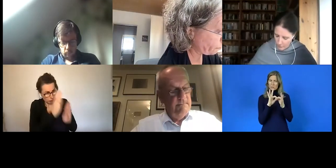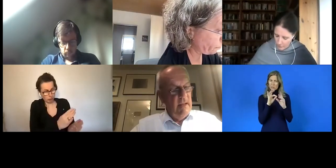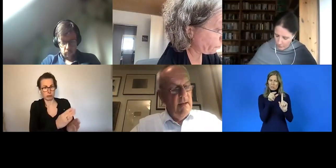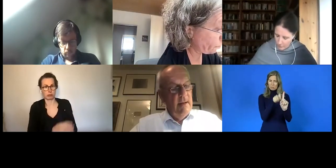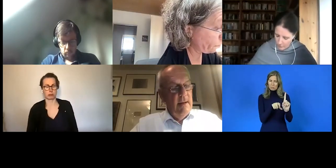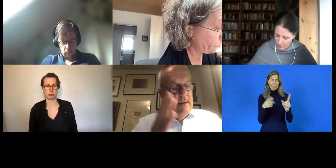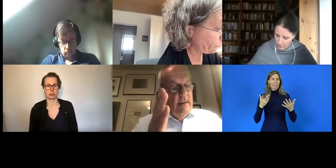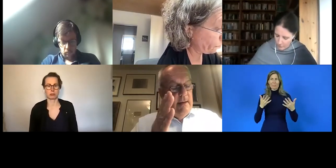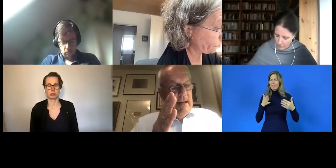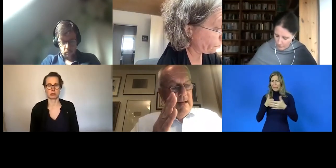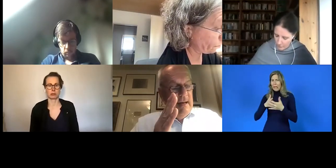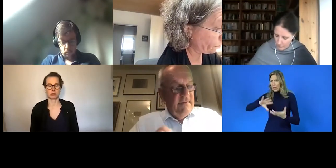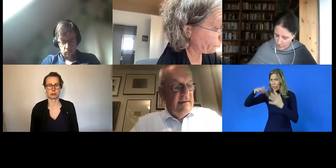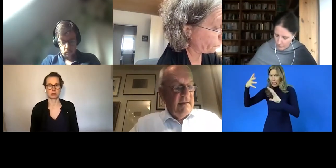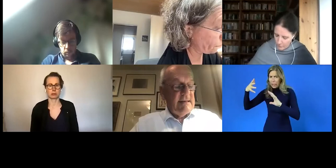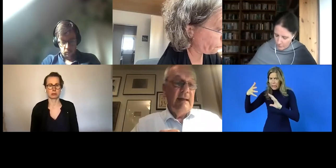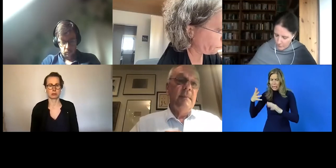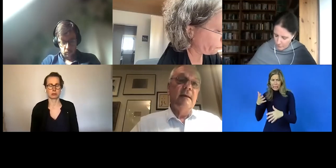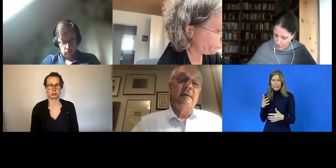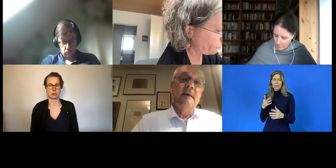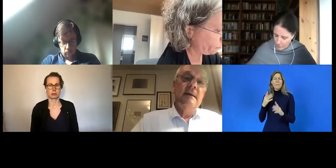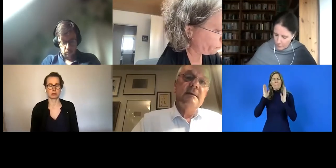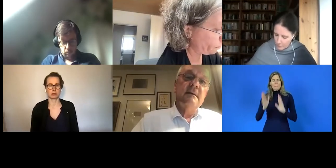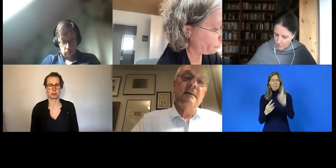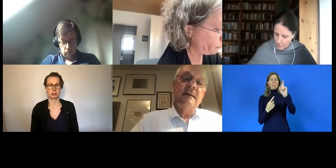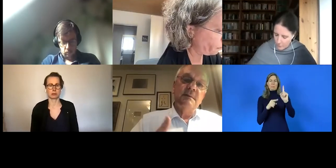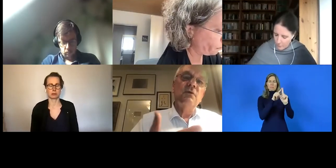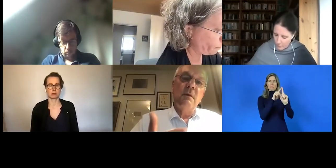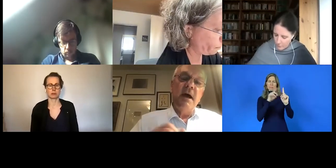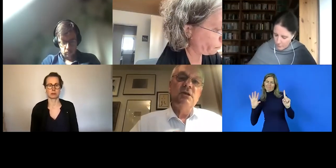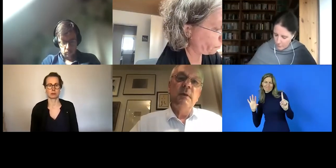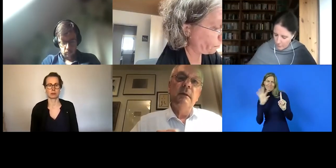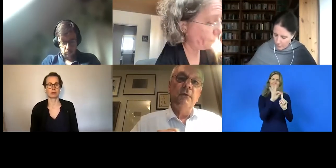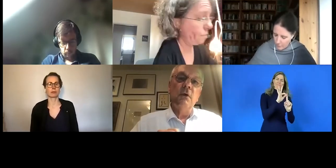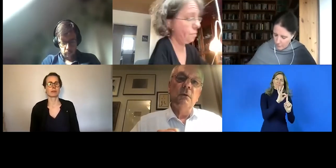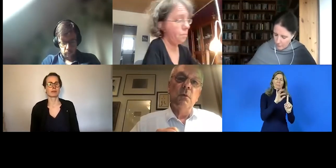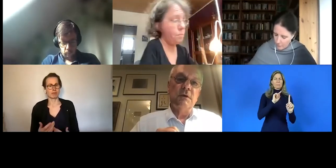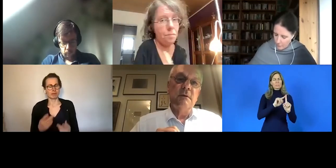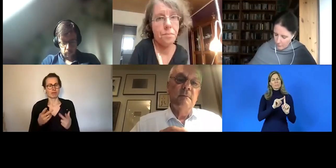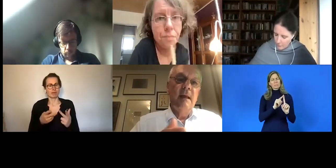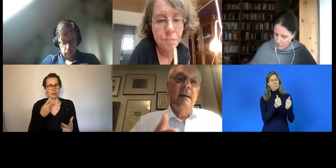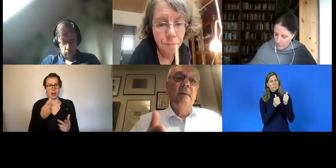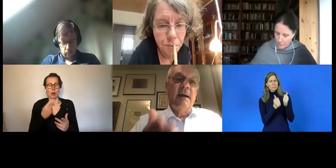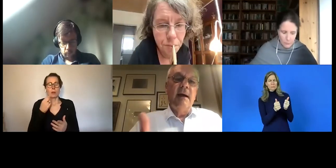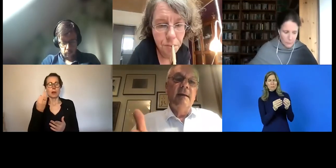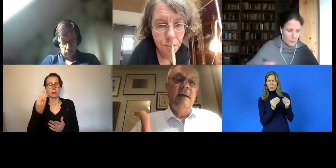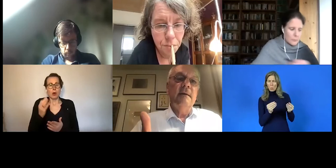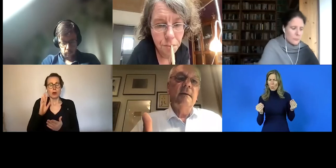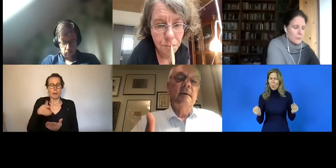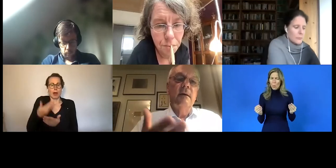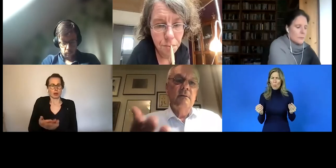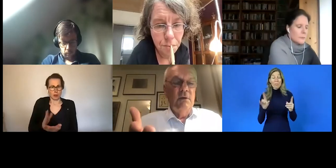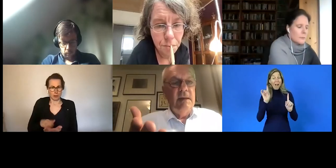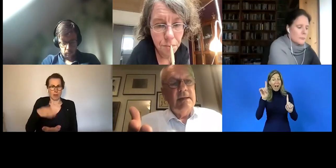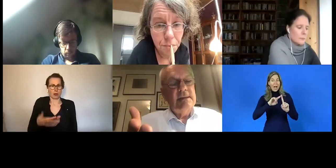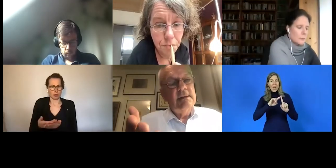sein. Ein weiteres Element ist, dass man durch Beispiel führen muss. Man kann nicht,